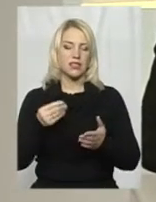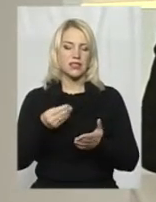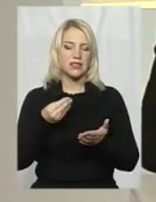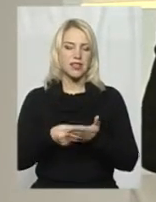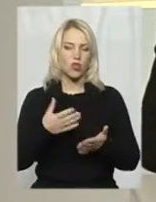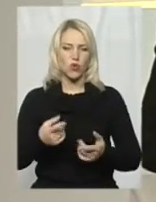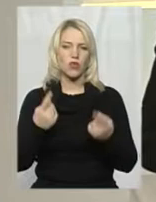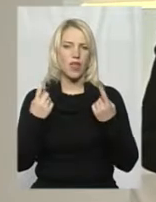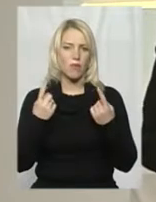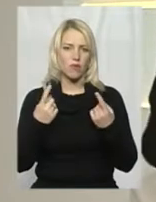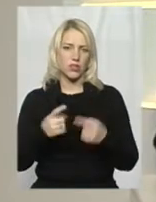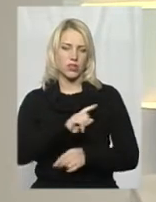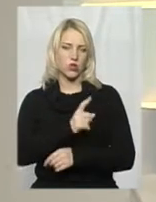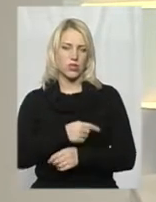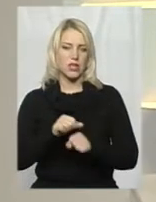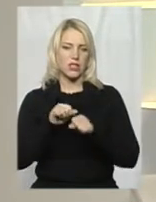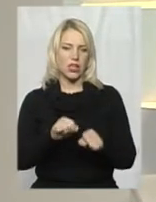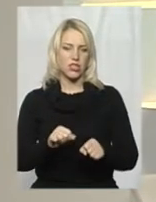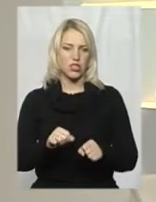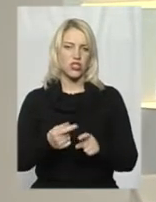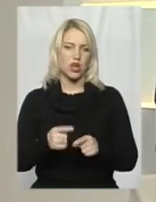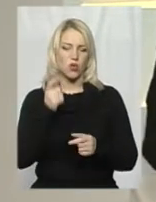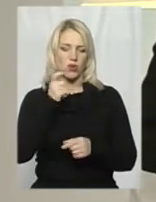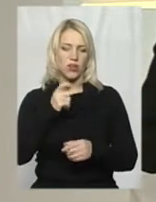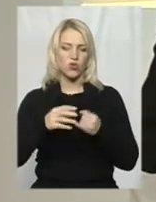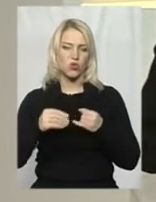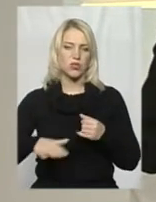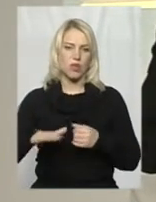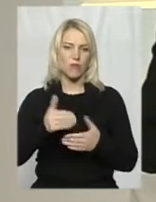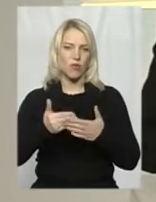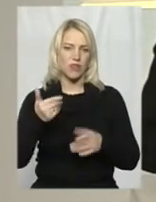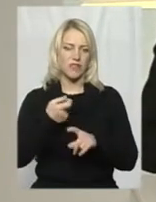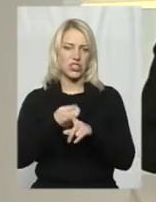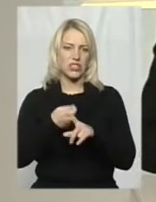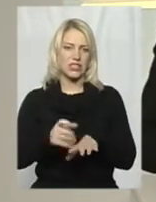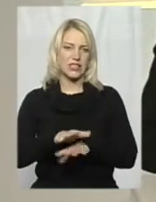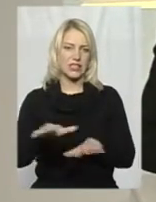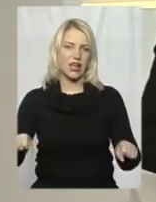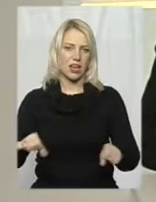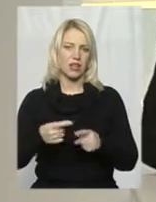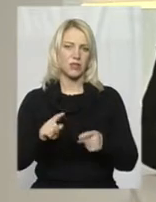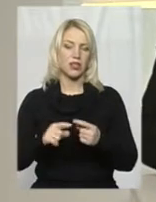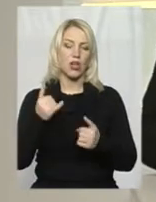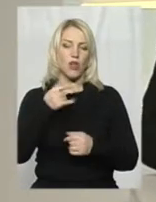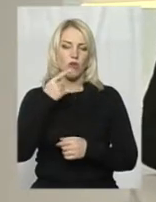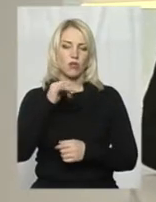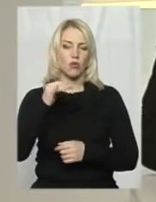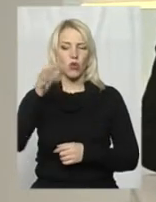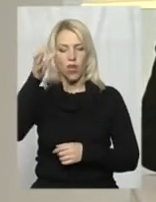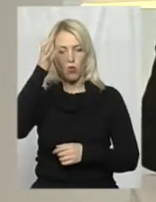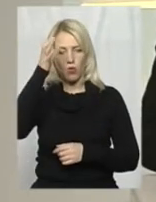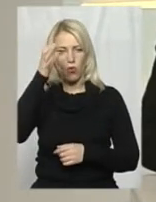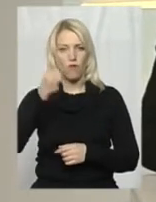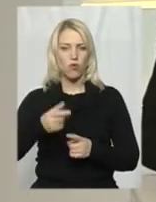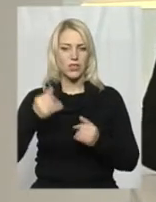захищали українську землю від загарників. А говоритимемо сьогодні про науково-історичну цінність